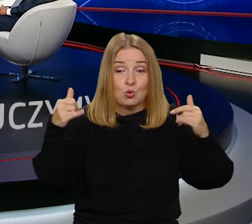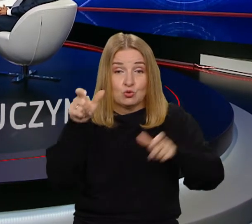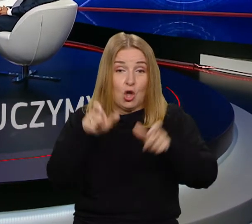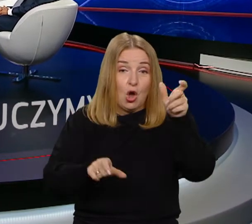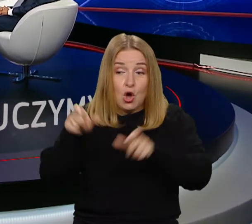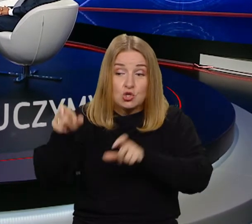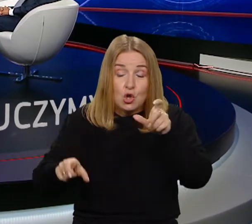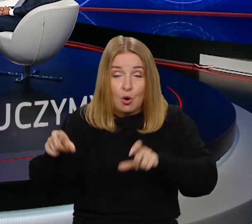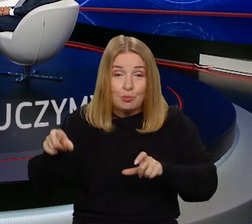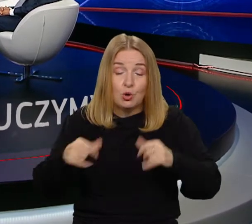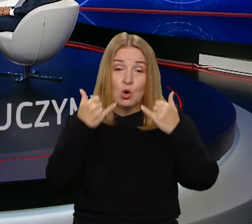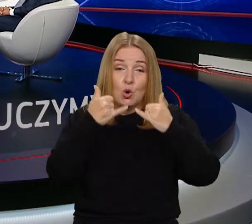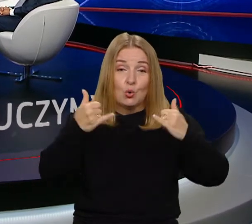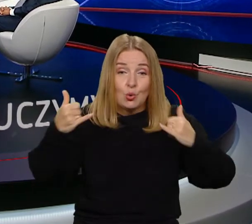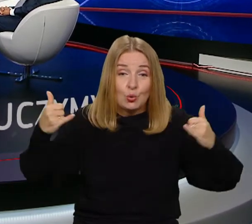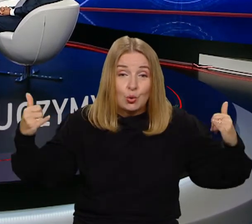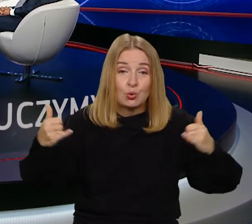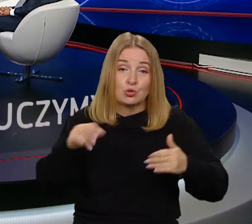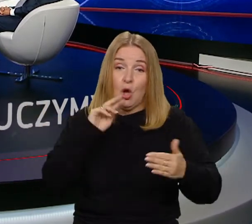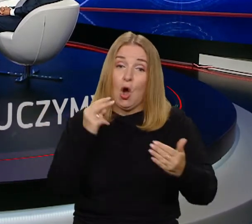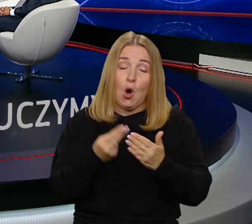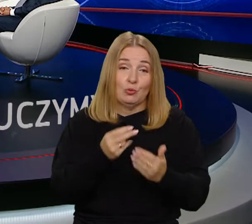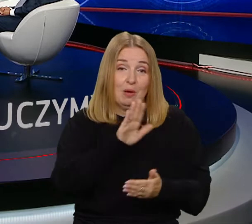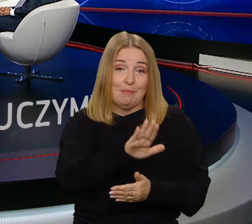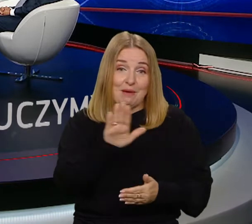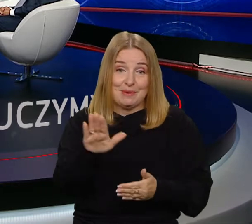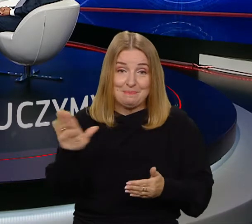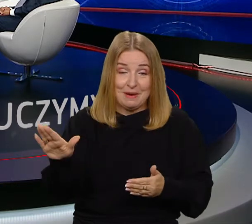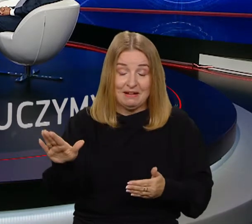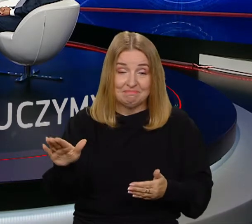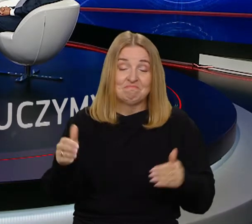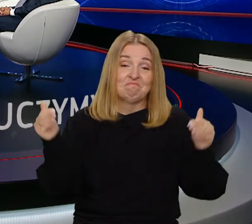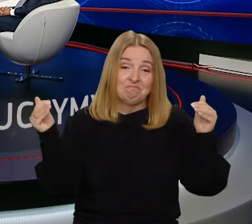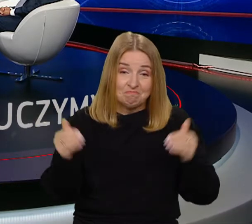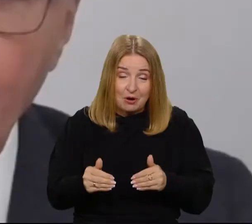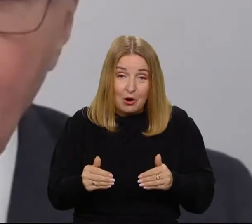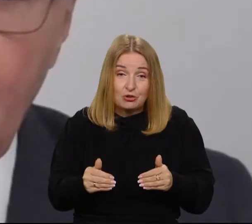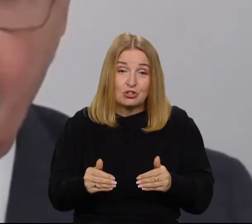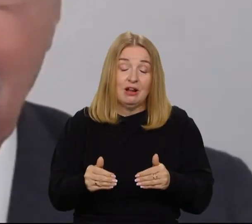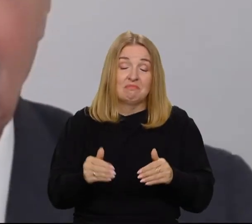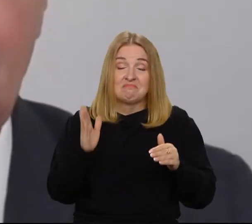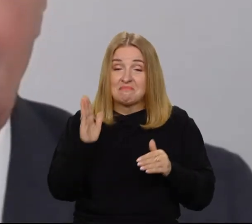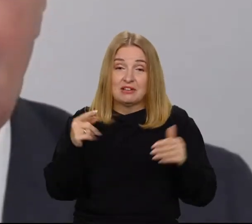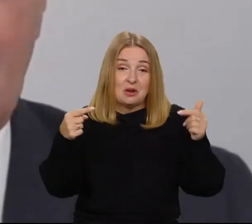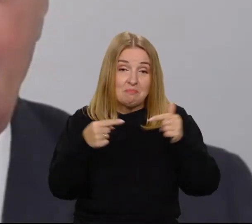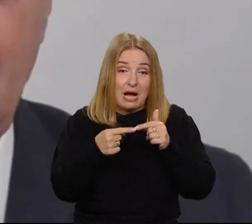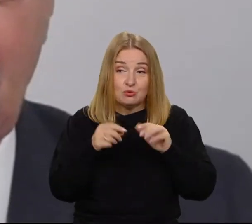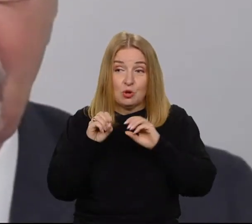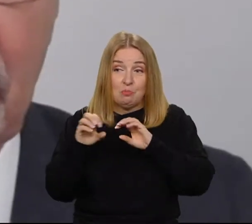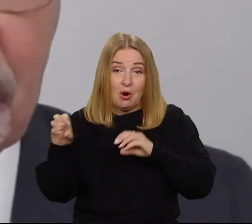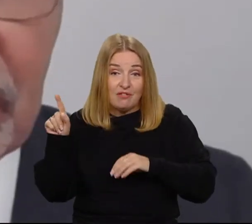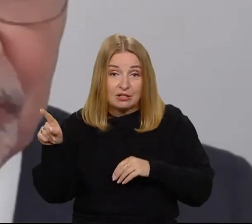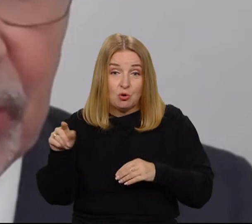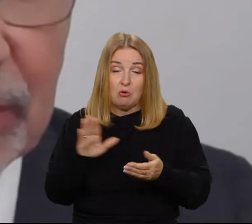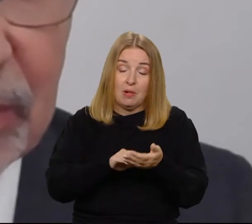które w różny sposób sobie na to pytanie odpowiedzą. Będą tacy, o jakich mówił pan profesor Zanussi, którzy powiedzą, a po co mi wiedza, skoro